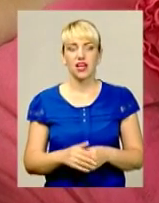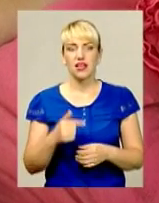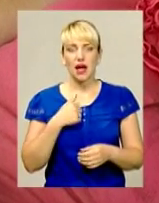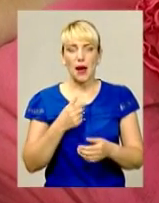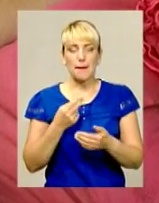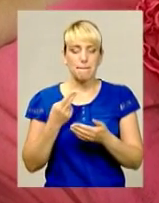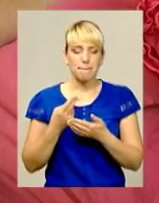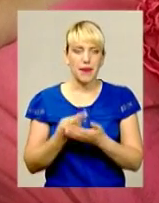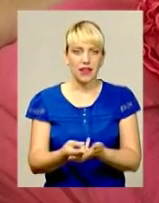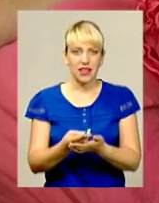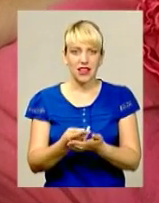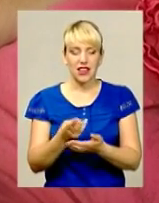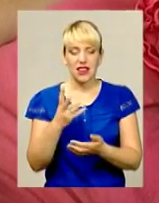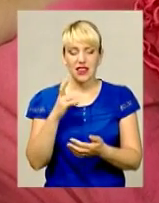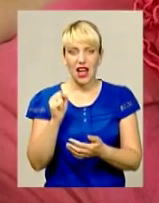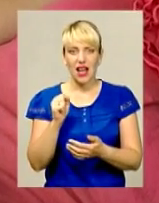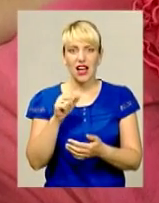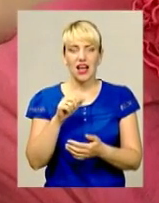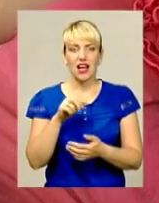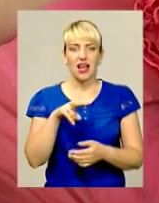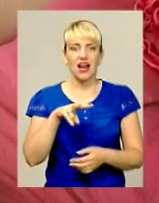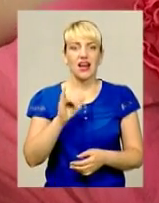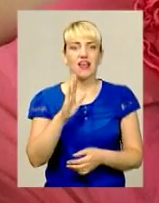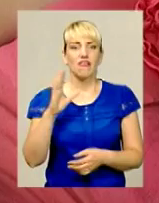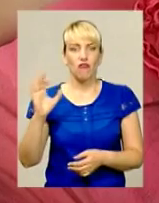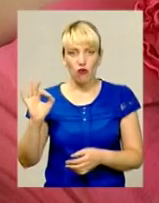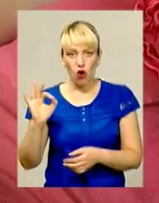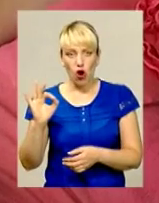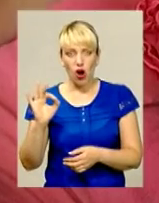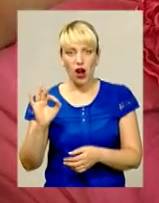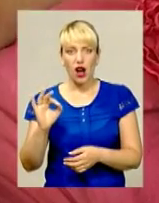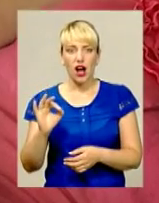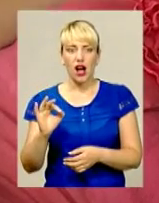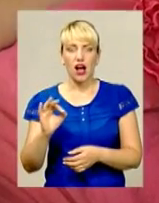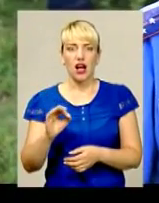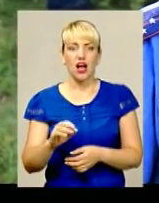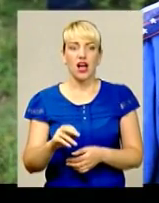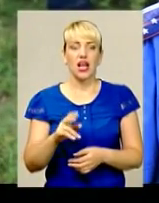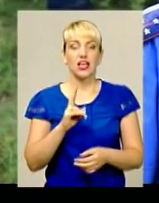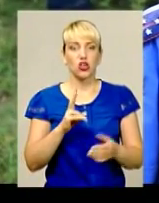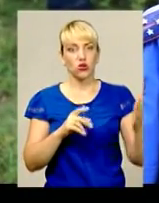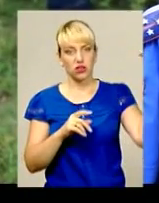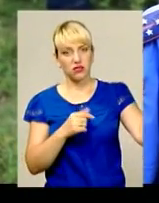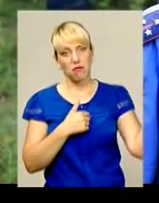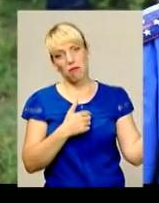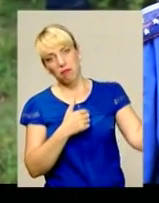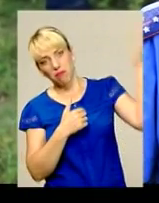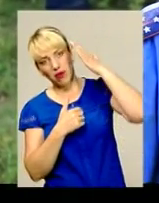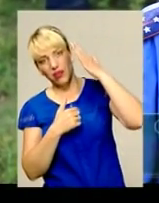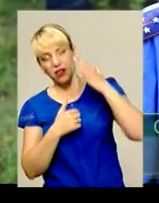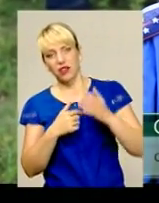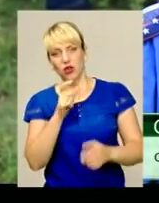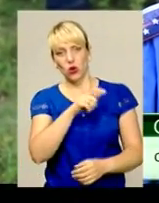маршрутка на ліву сторону, то всі справді падали на нас. Зі слів водія, як він каже,